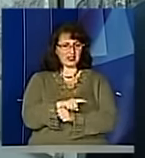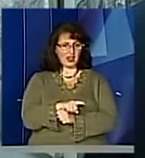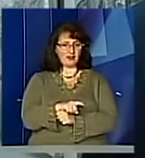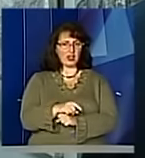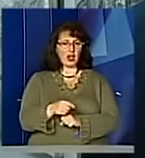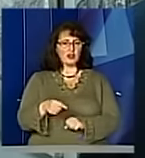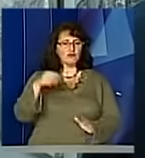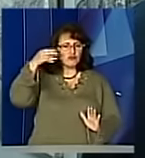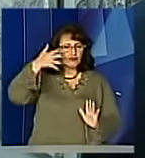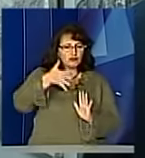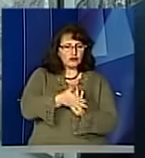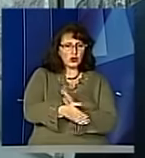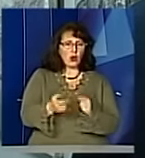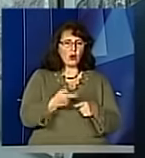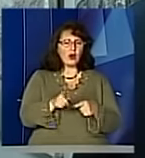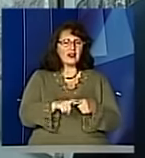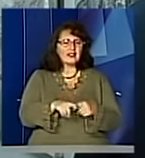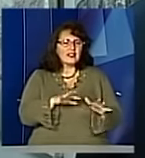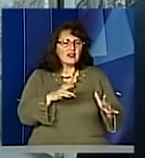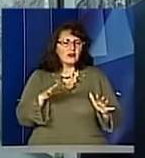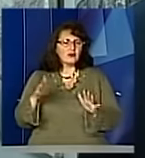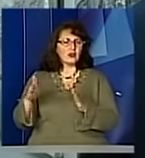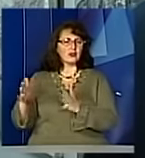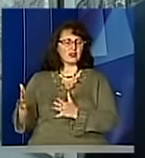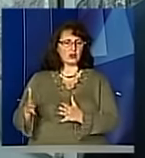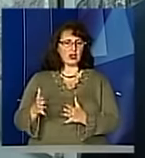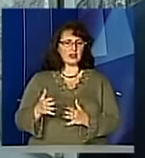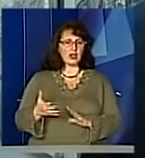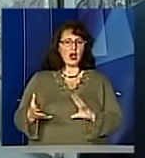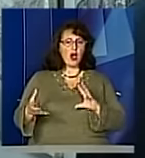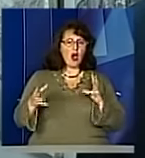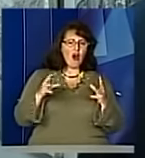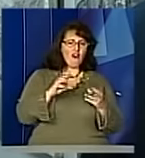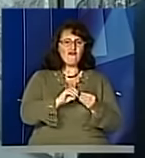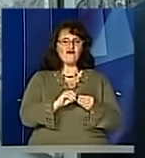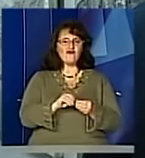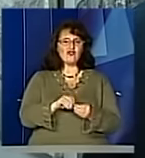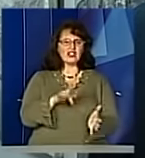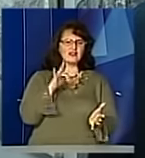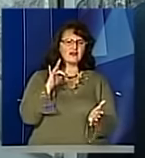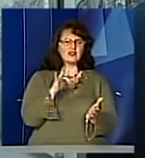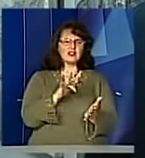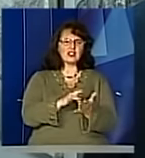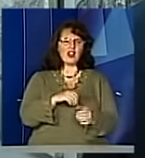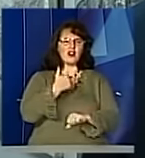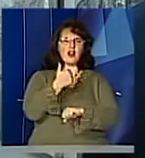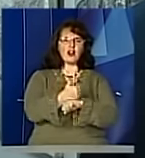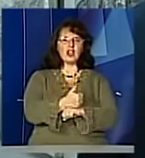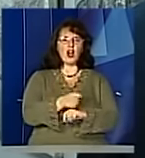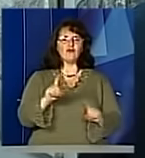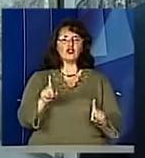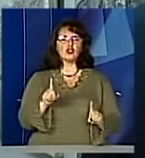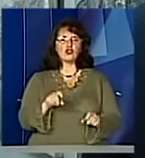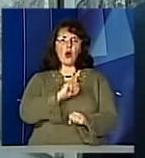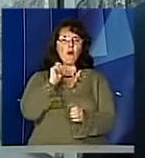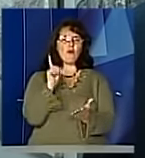проаналізувавши певні ситуації, сформулювати цінності, на яких з їхньої точки зору повинна була б працювати така